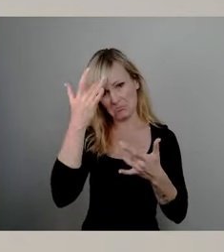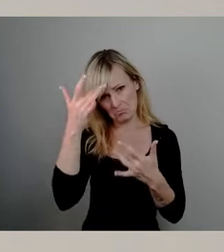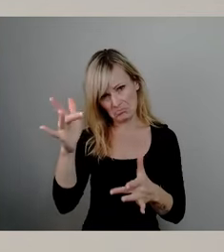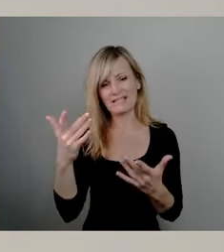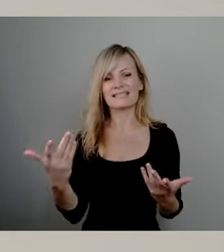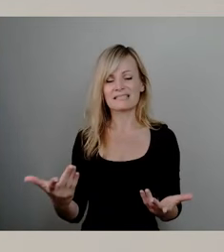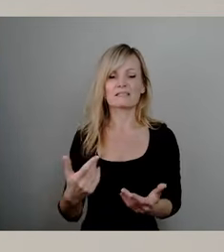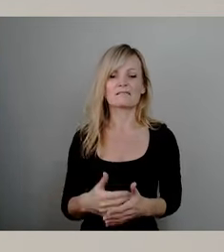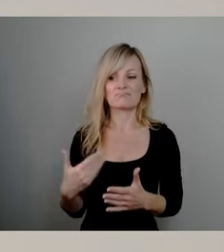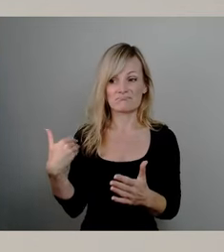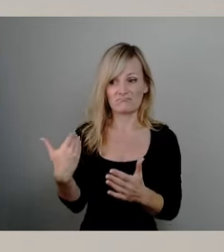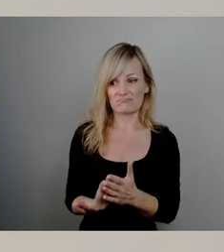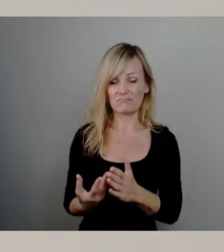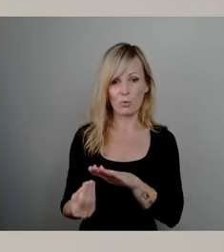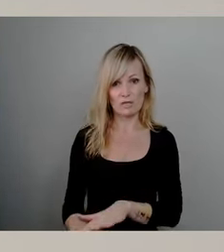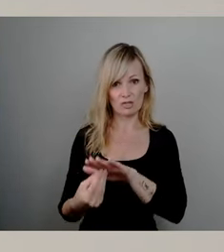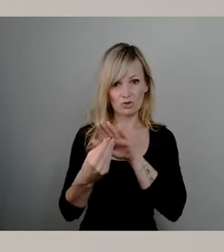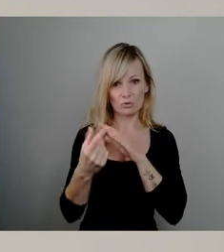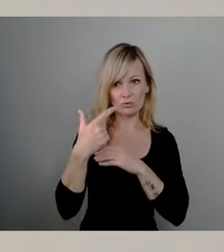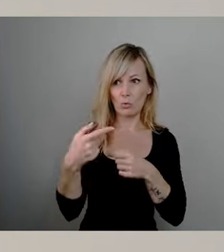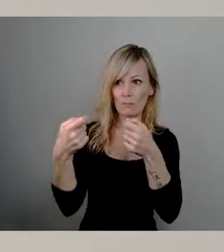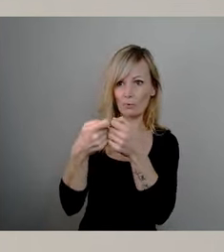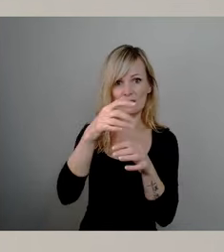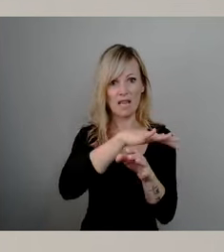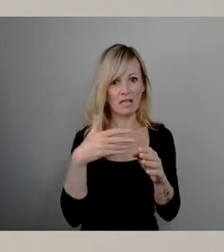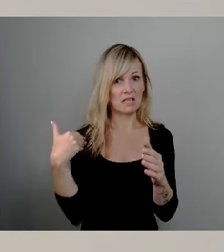heute seitens des Bundes und des Landes nicht gegeben.